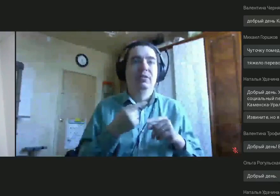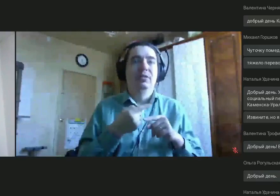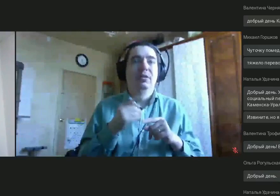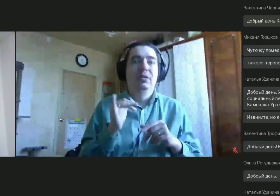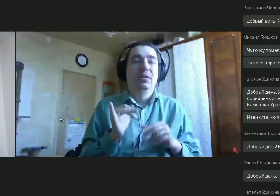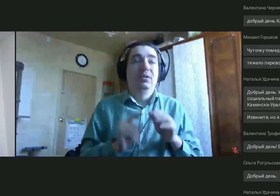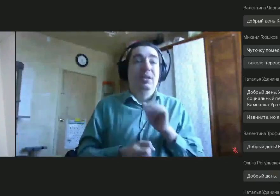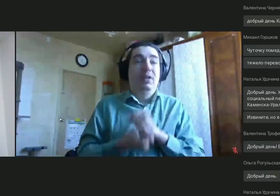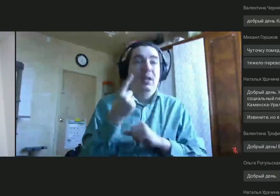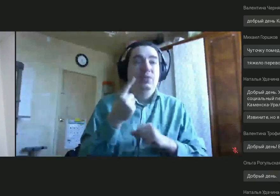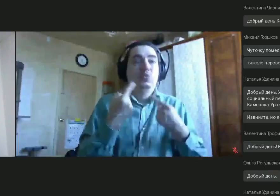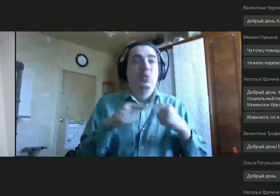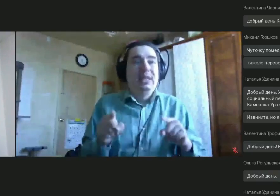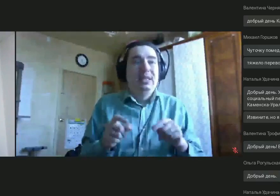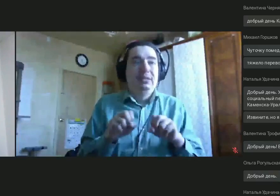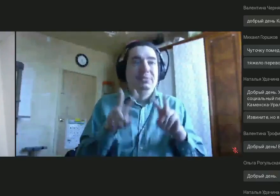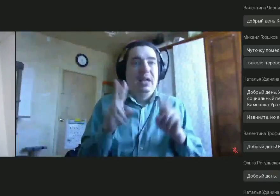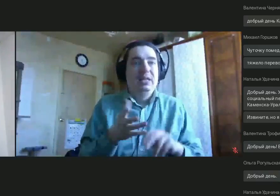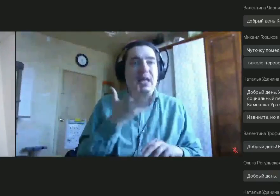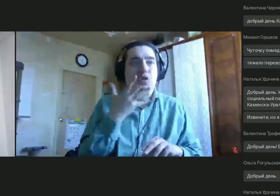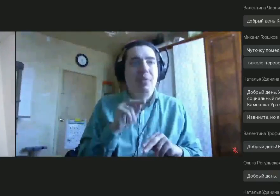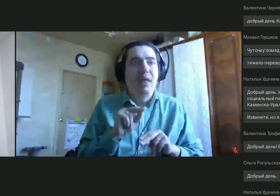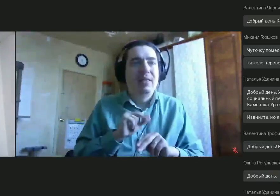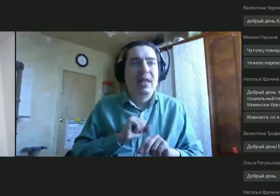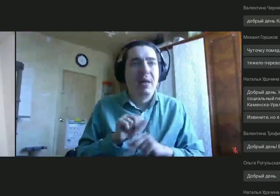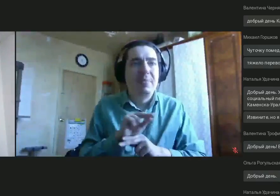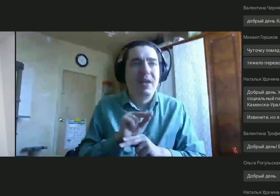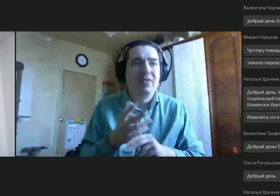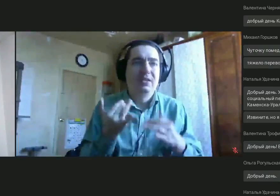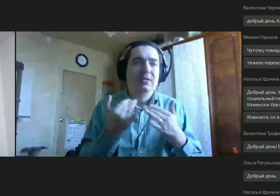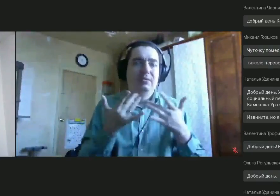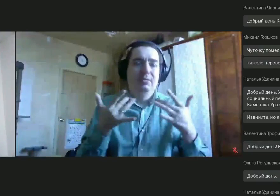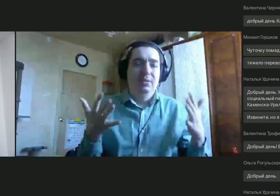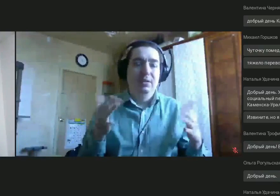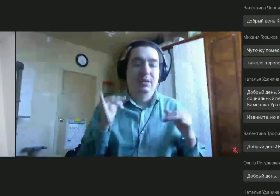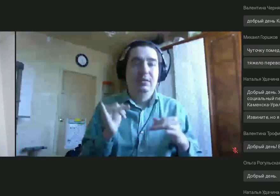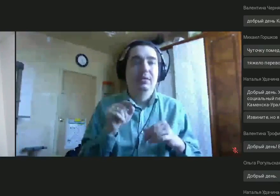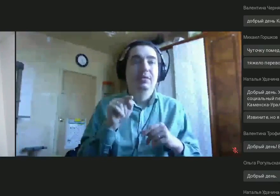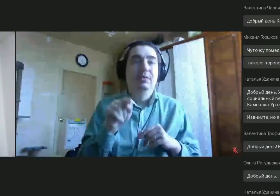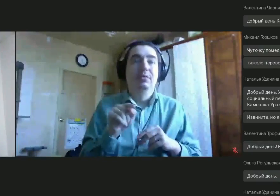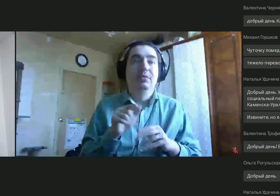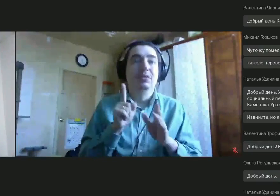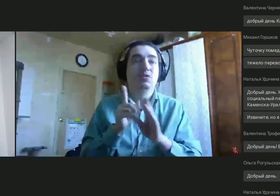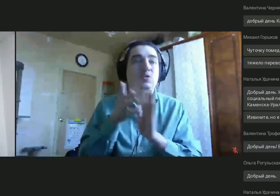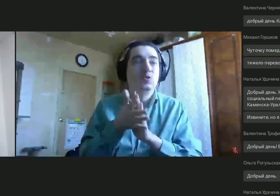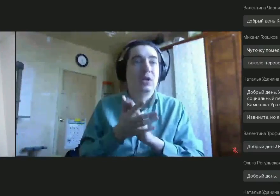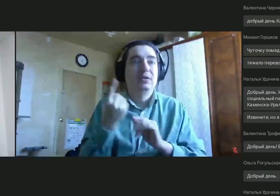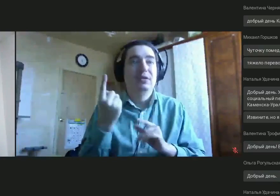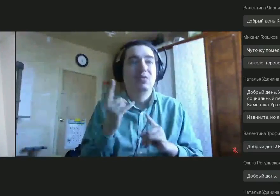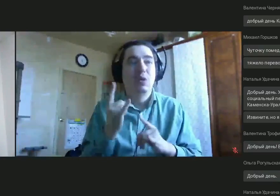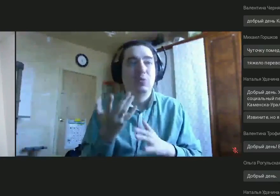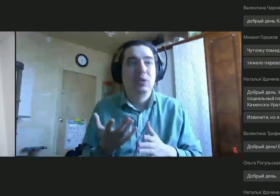специалисты, эрготерапевты, логопеды-дефектологи. И сейчас из одного региона, который у нас был, Москва,